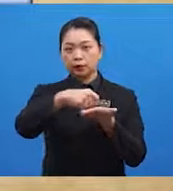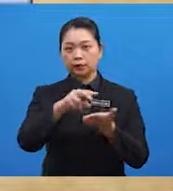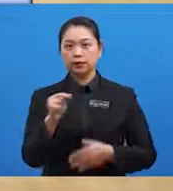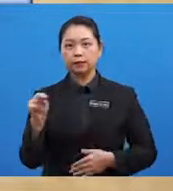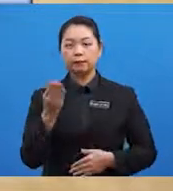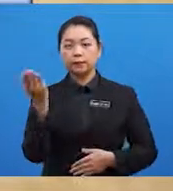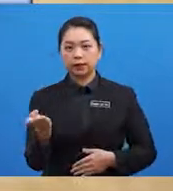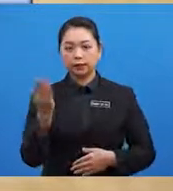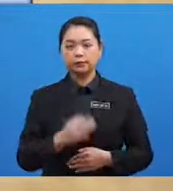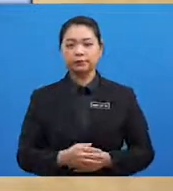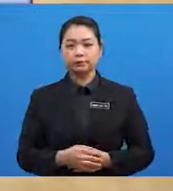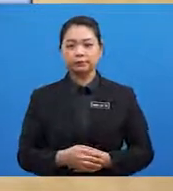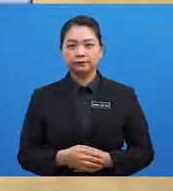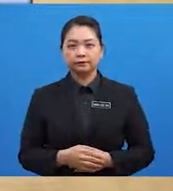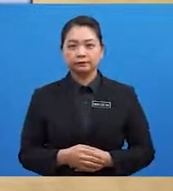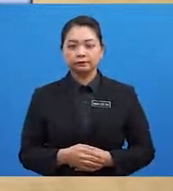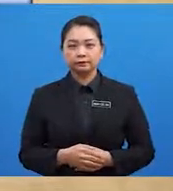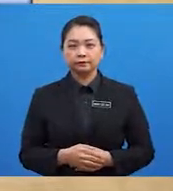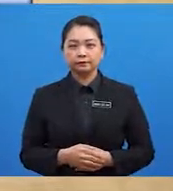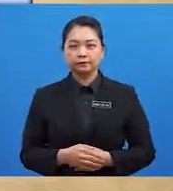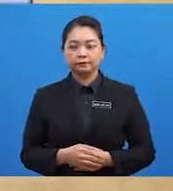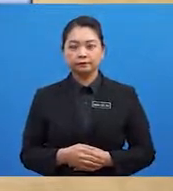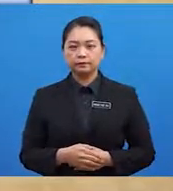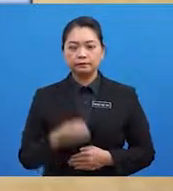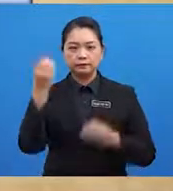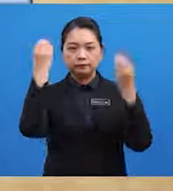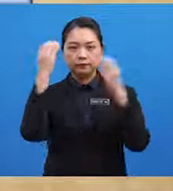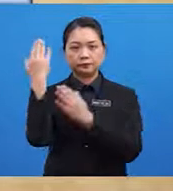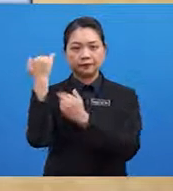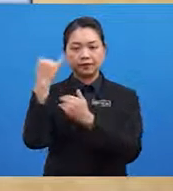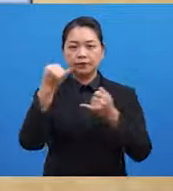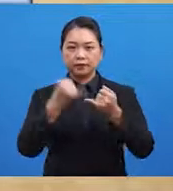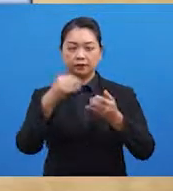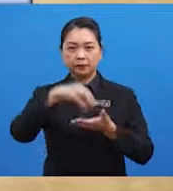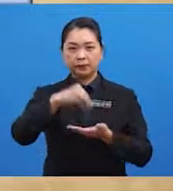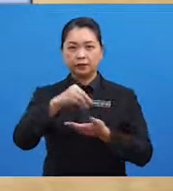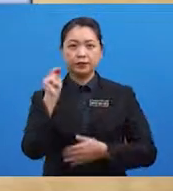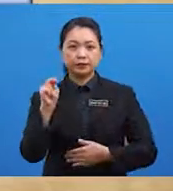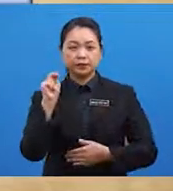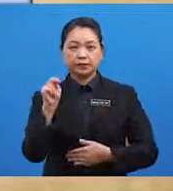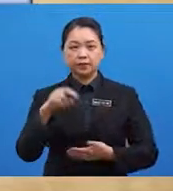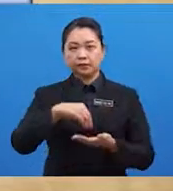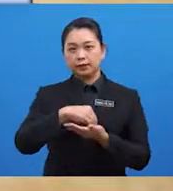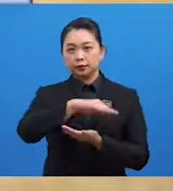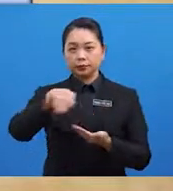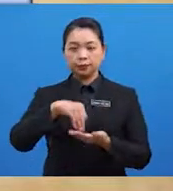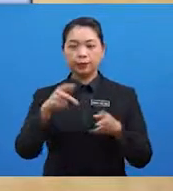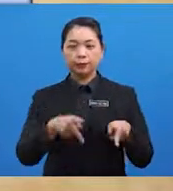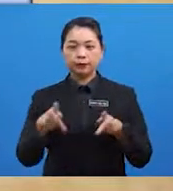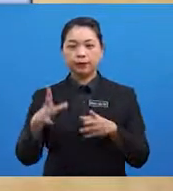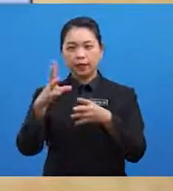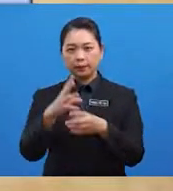penulisan belia Cikgu harap di akhir pembelajaran nanti Semua pelajar